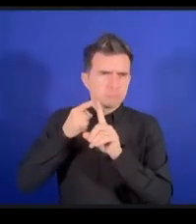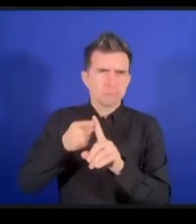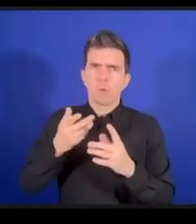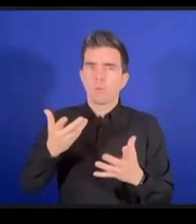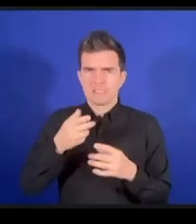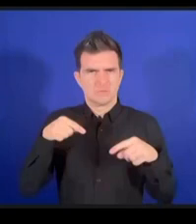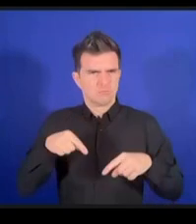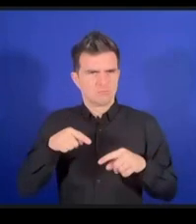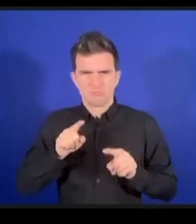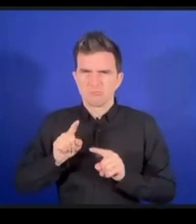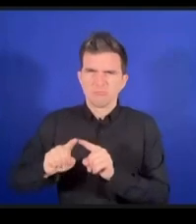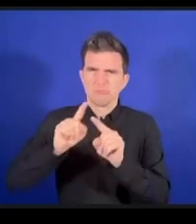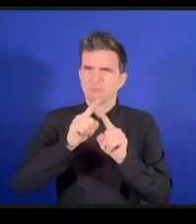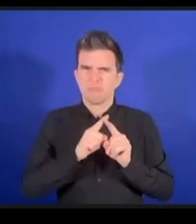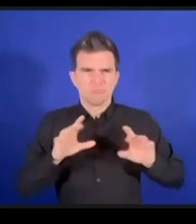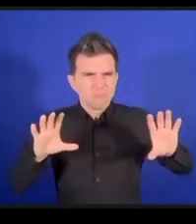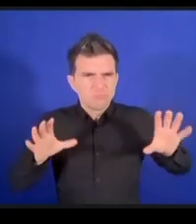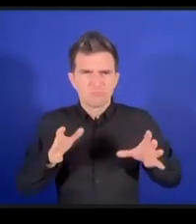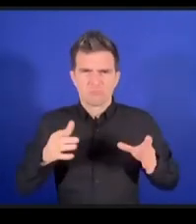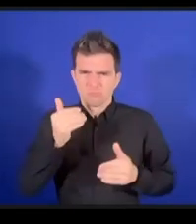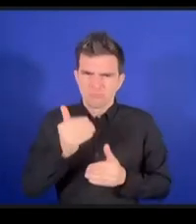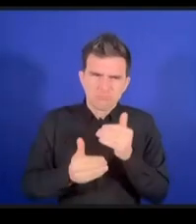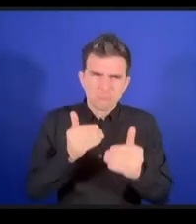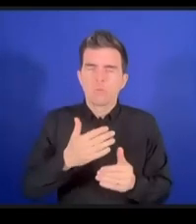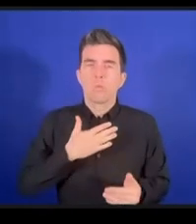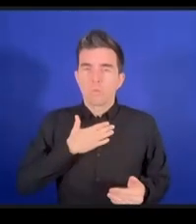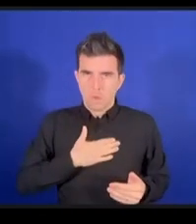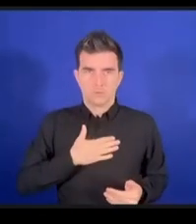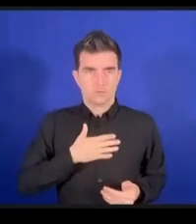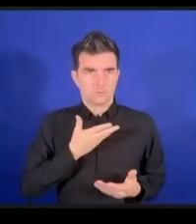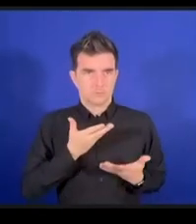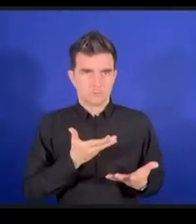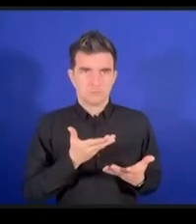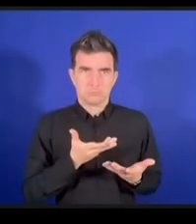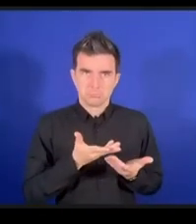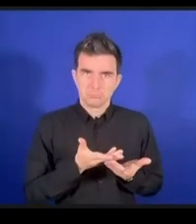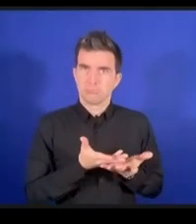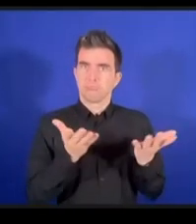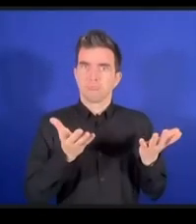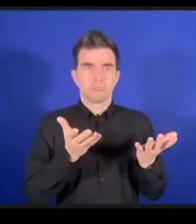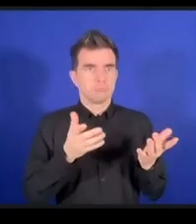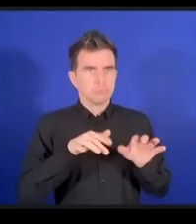狙いを胸にアクセスビリティと障害に関するDCは